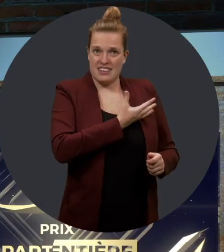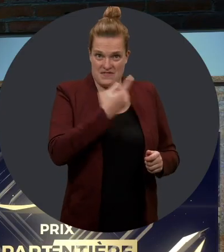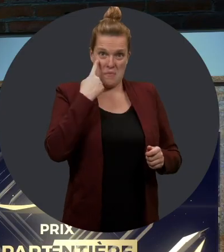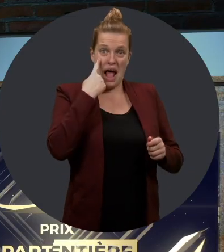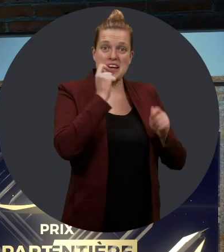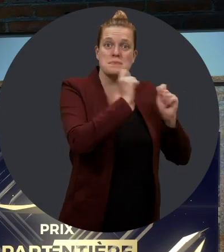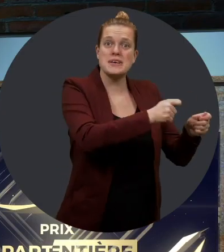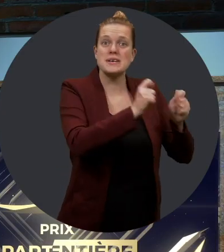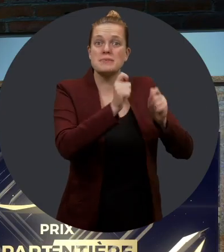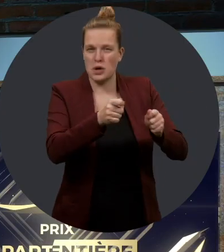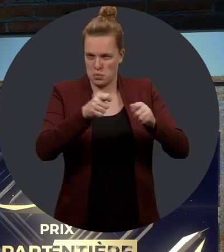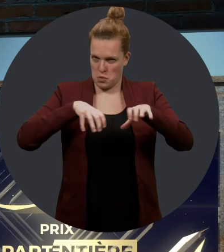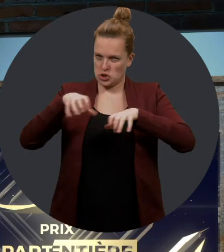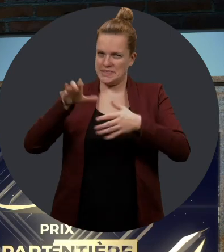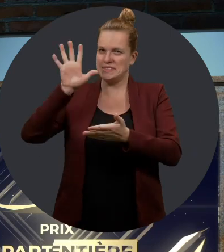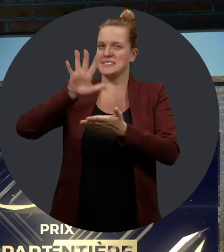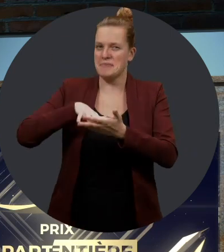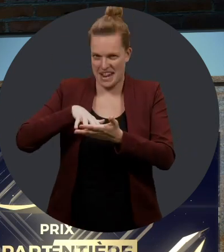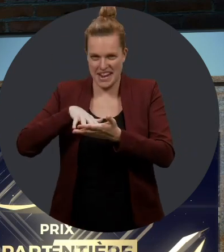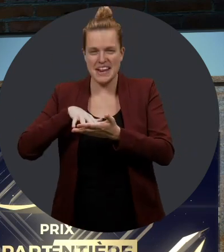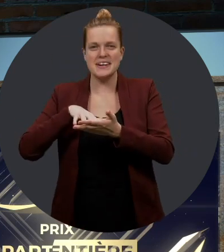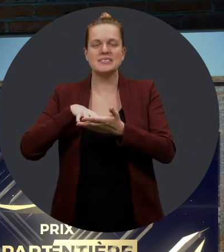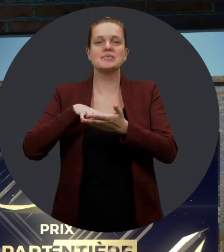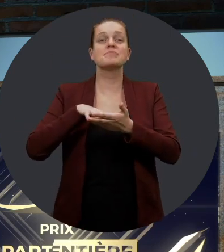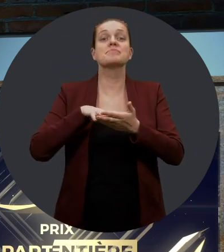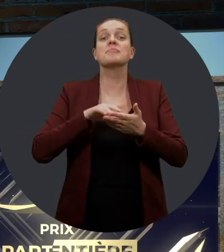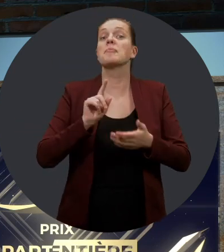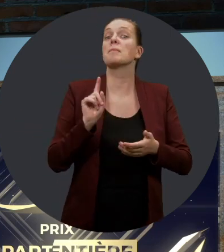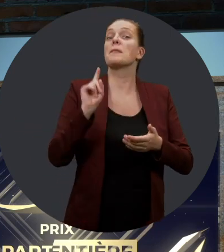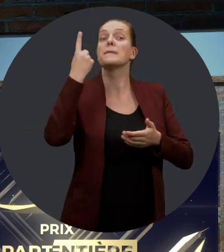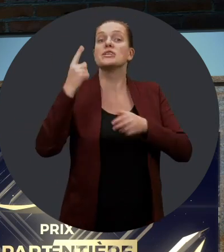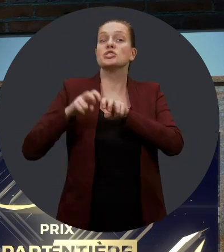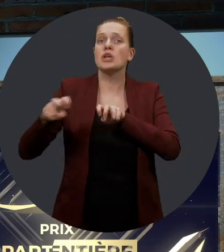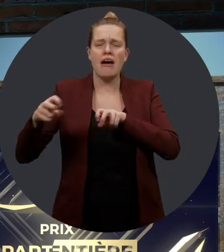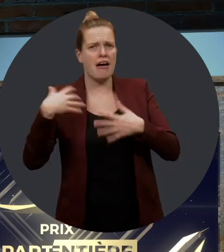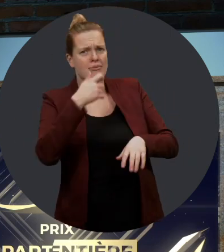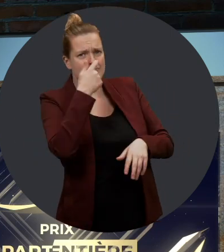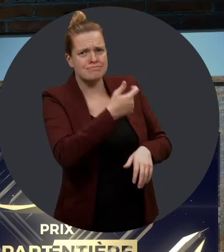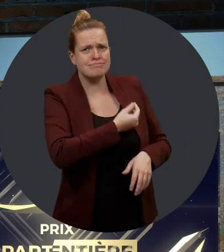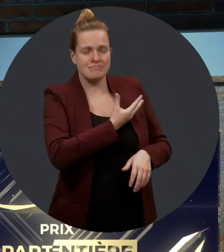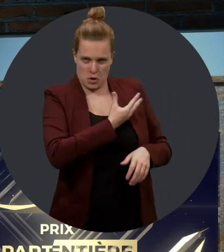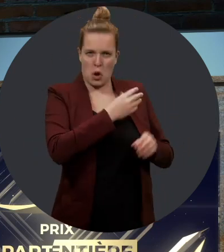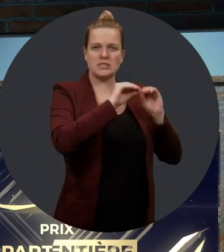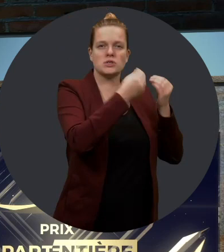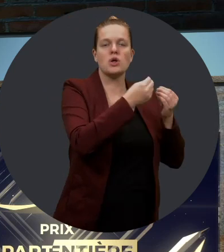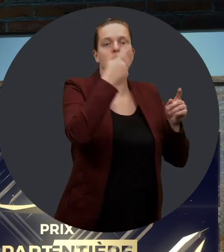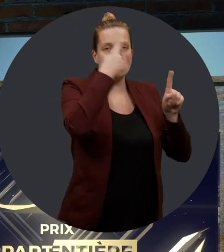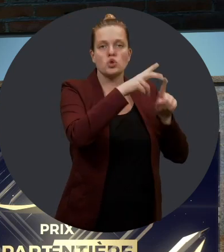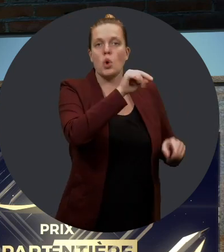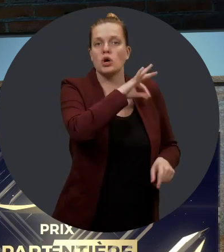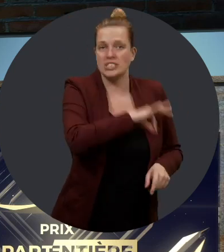cœur qui se verront également remettre chacune une bourse de 5 000 $. Le premier coup de cœur du jury, c un